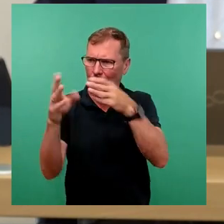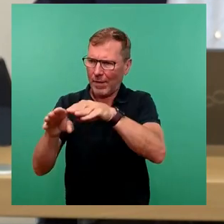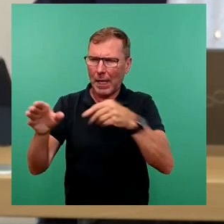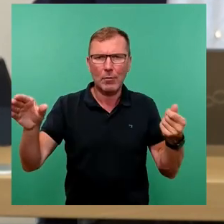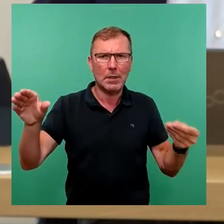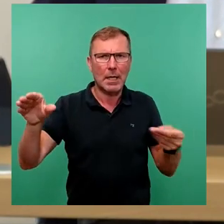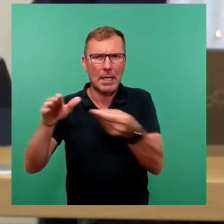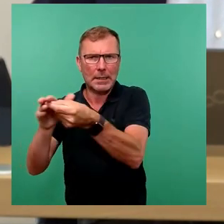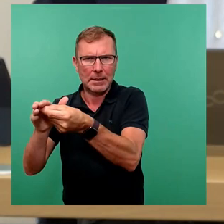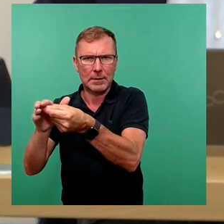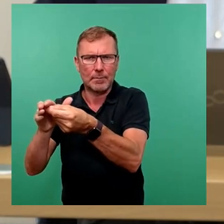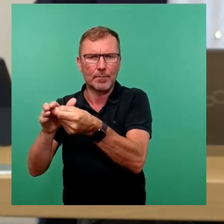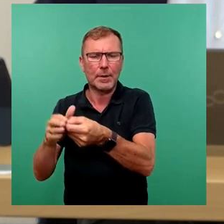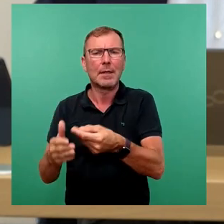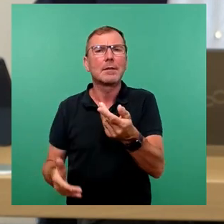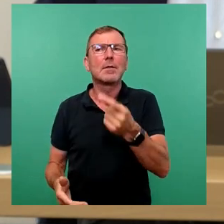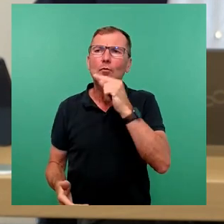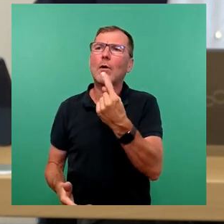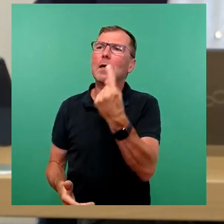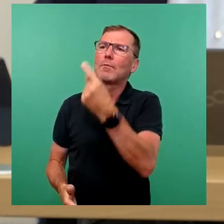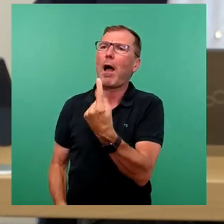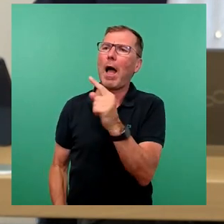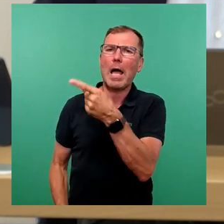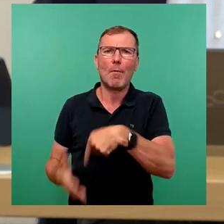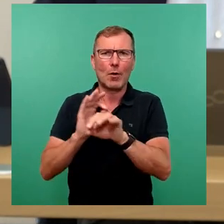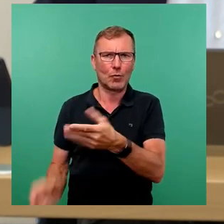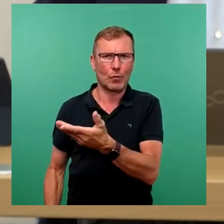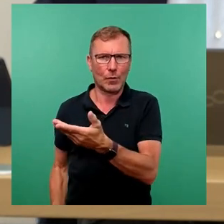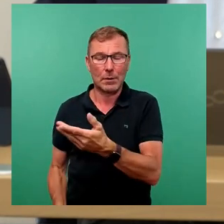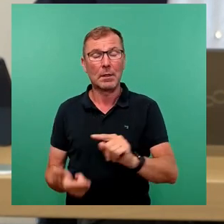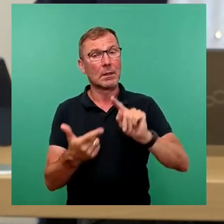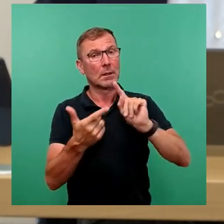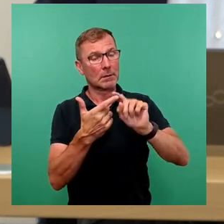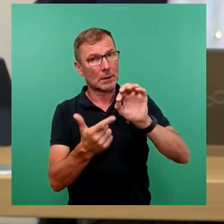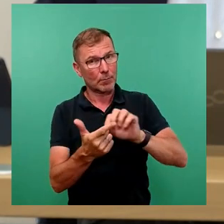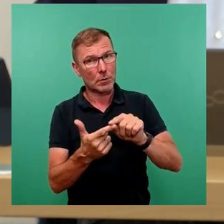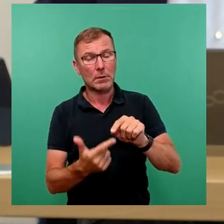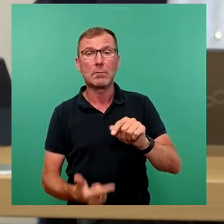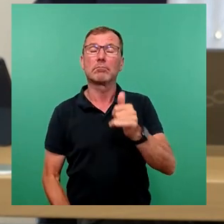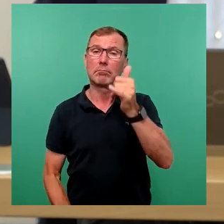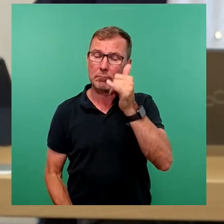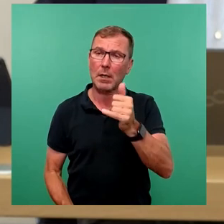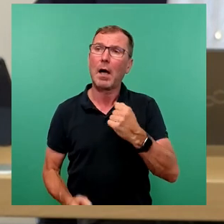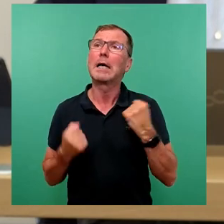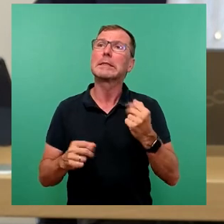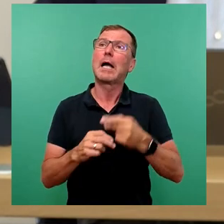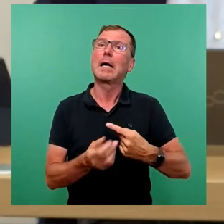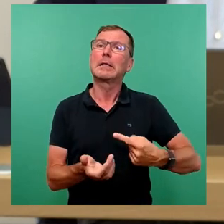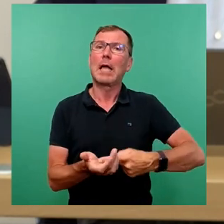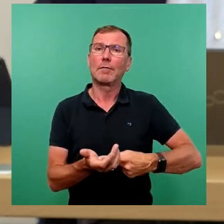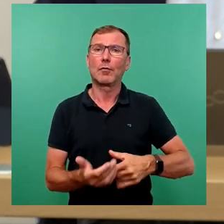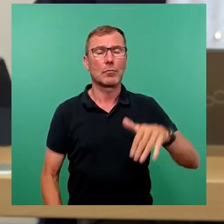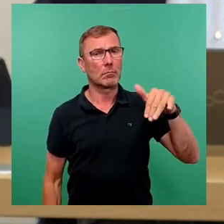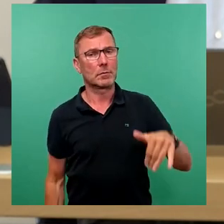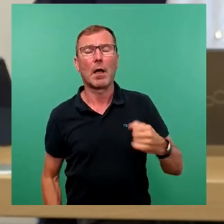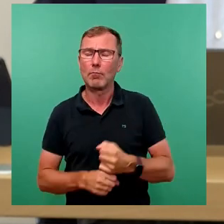zu geben, die das eben nur einmal im Jahre machen. Ein zweiter Punkt ist, ja, wir haben Sicherheitsanforderungen, die sollten wir sehr